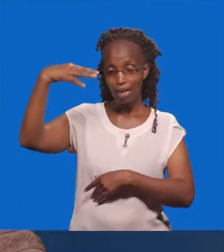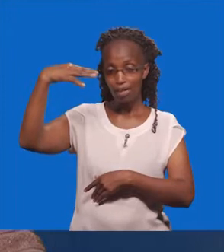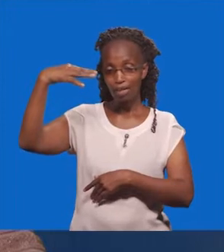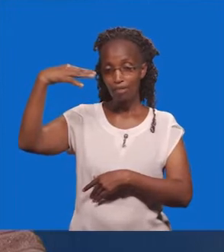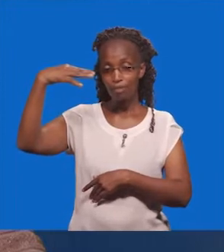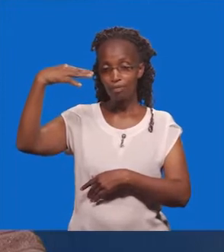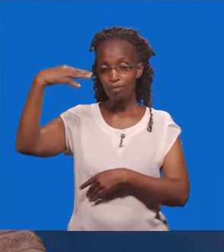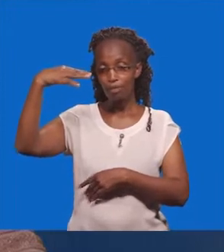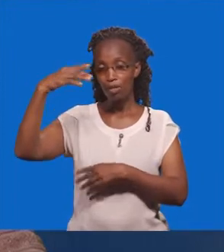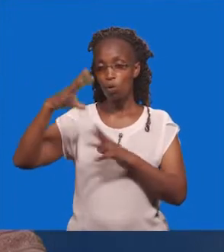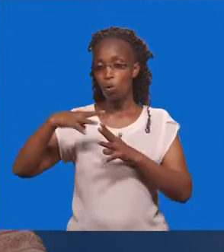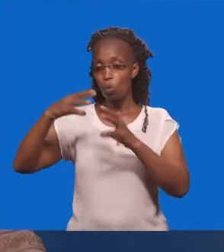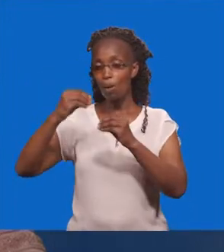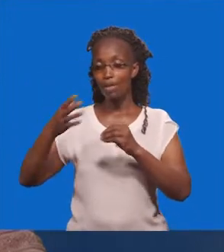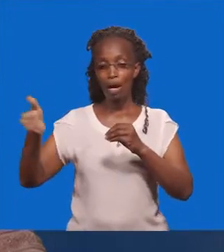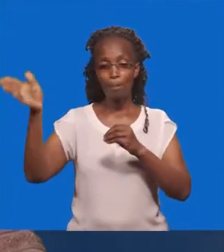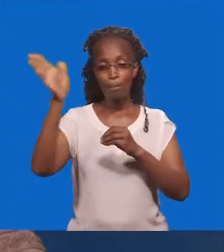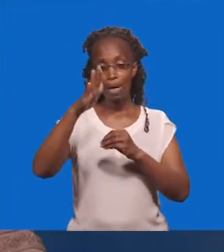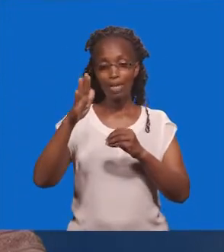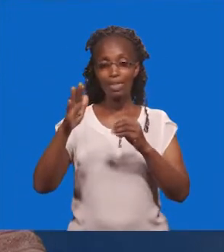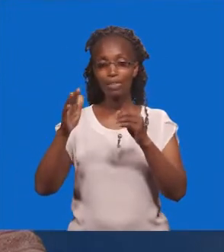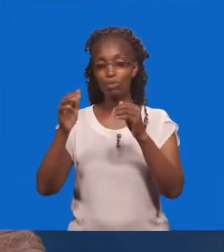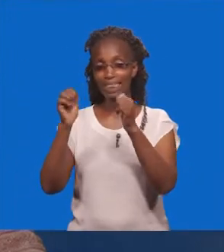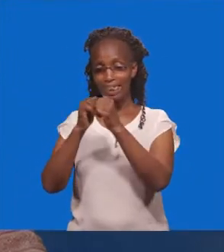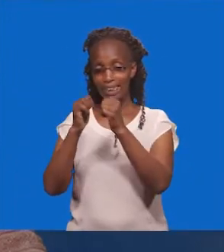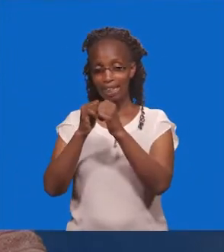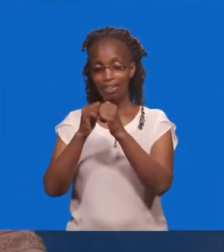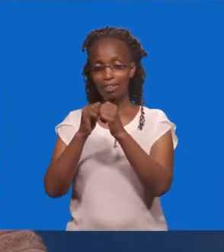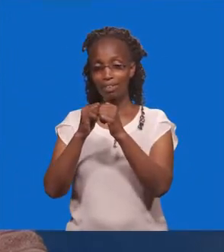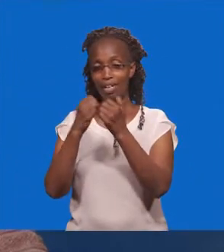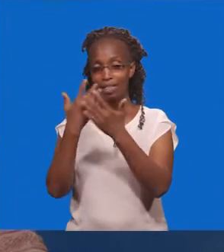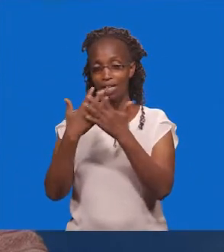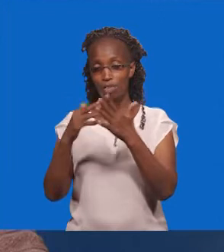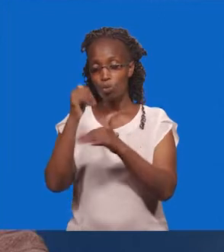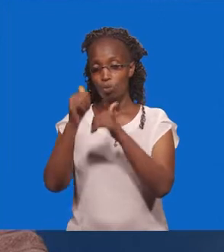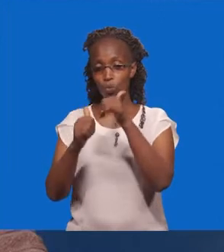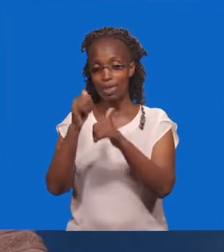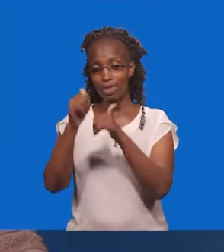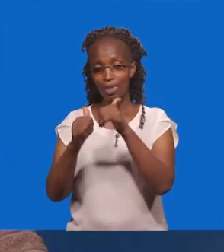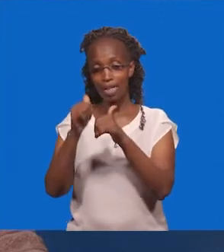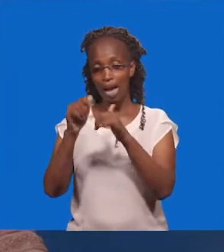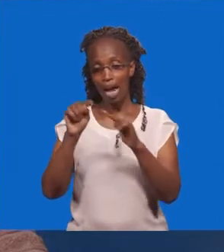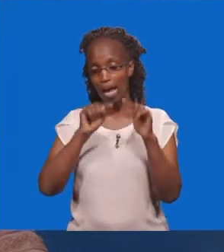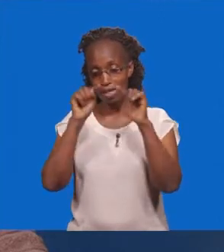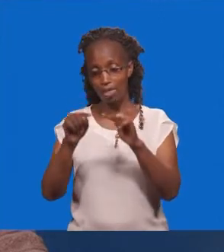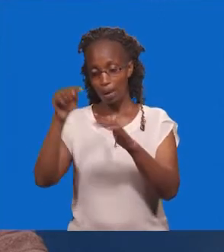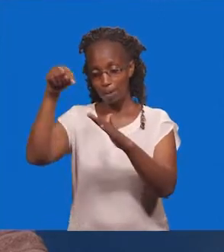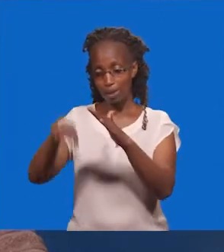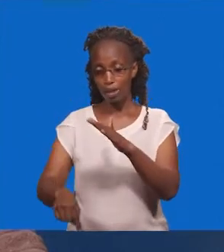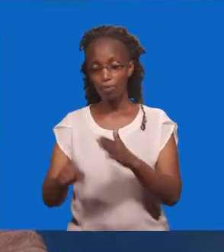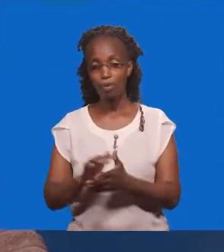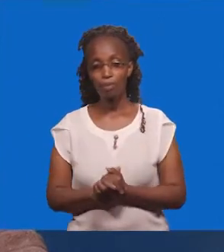Likarudi Mandaranja kumi Katika hiyo nduara Ambayo limekwisha Kushuka